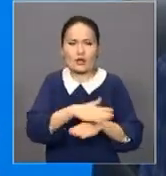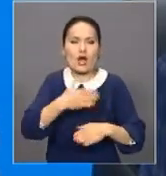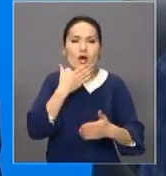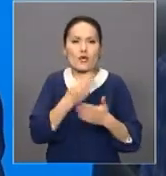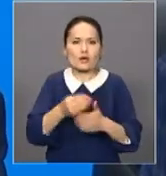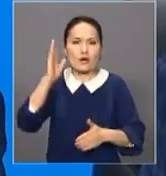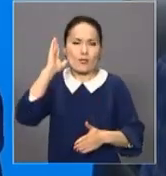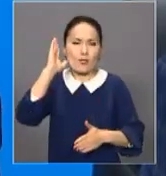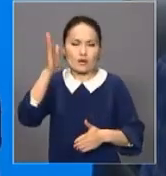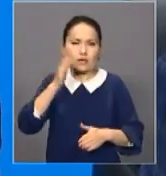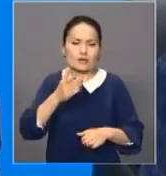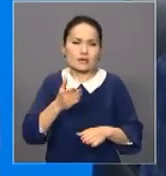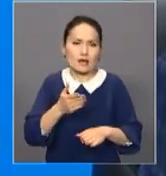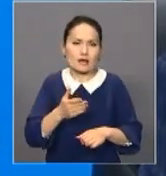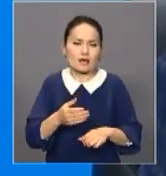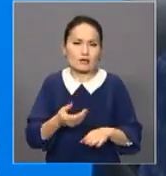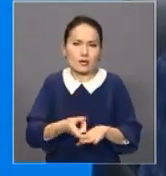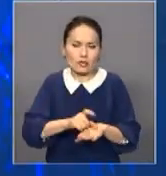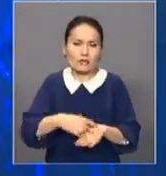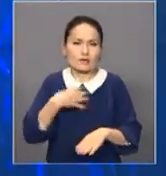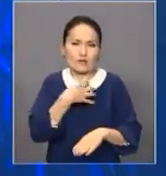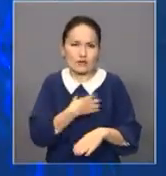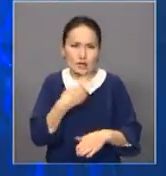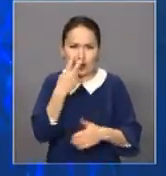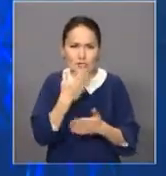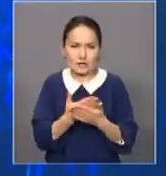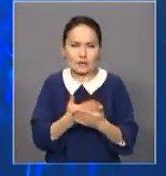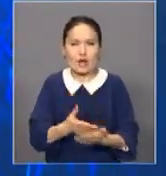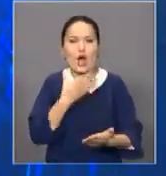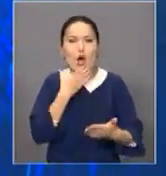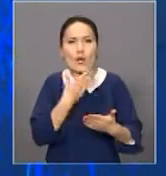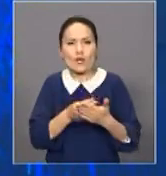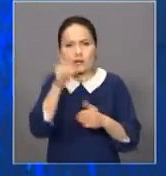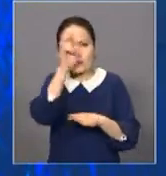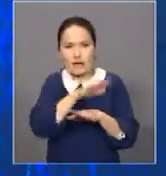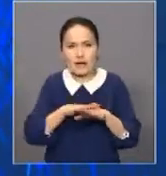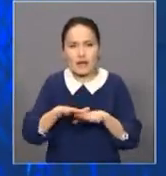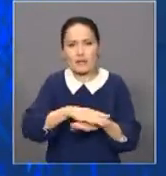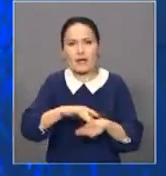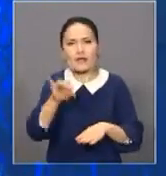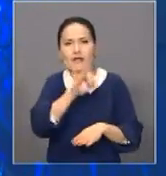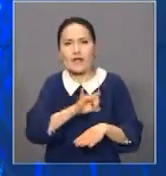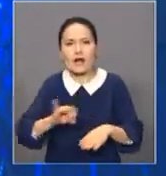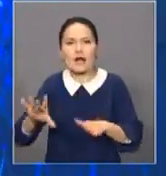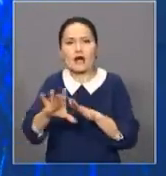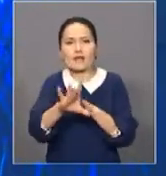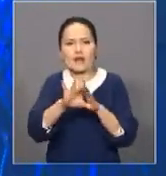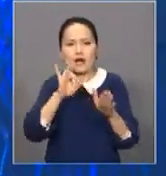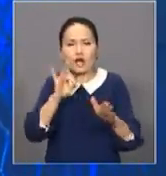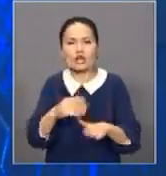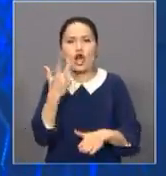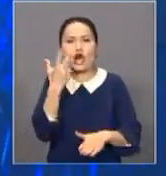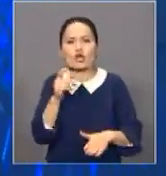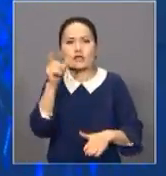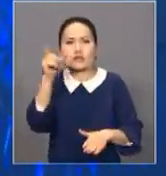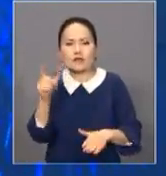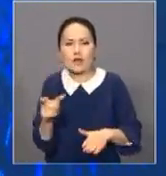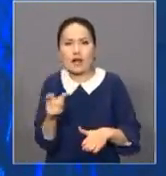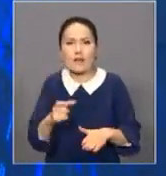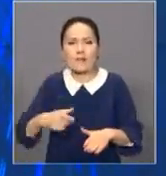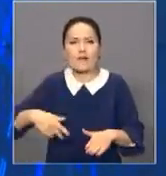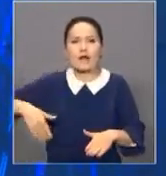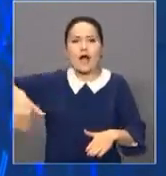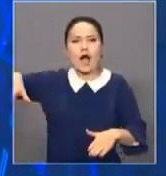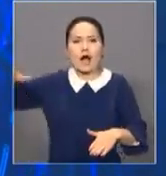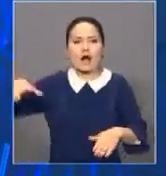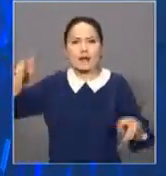бейжай қарамайтындығын көрсетті. Өз елімізде тарихи таңдауға орай 300 адам бейнелеген қанат белгі.